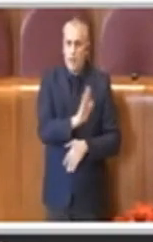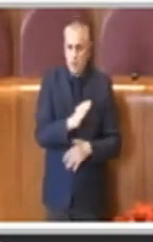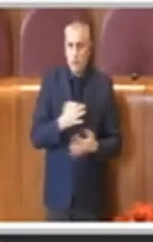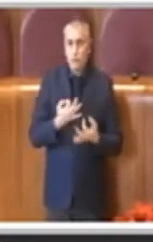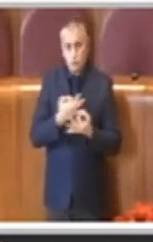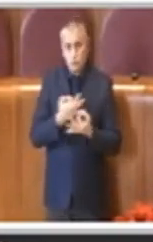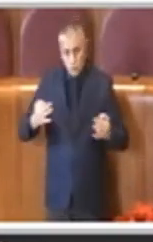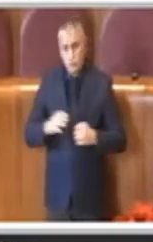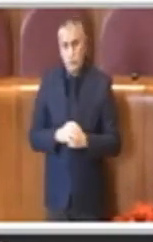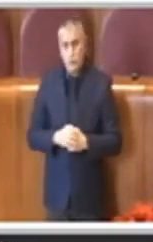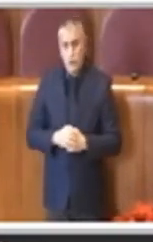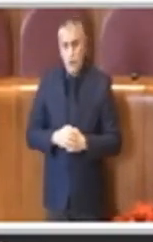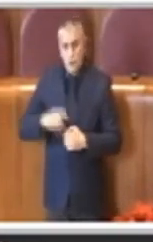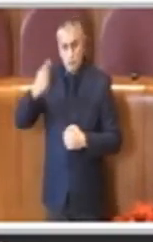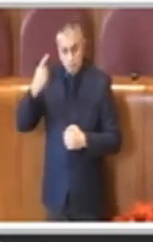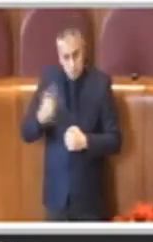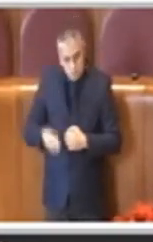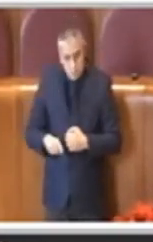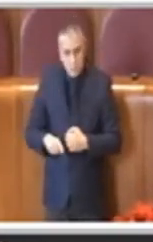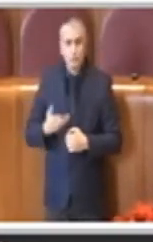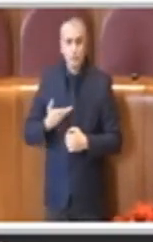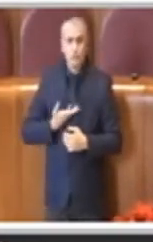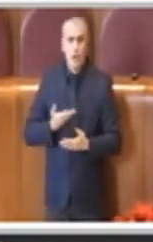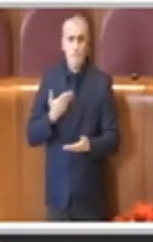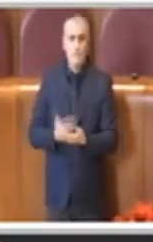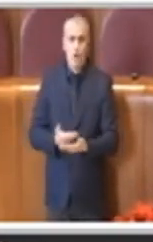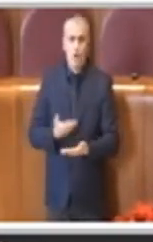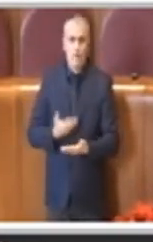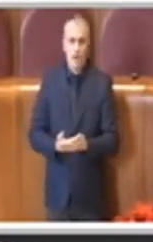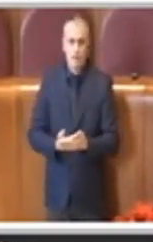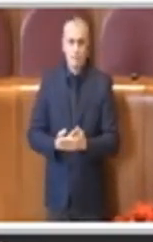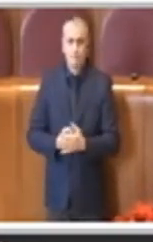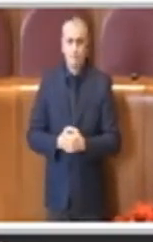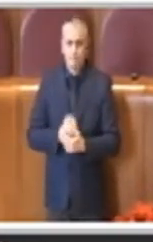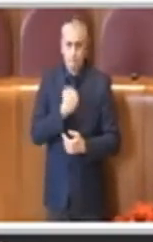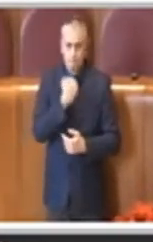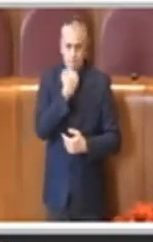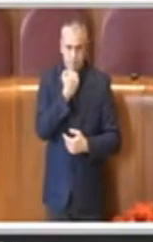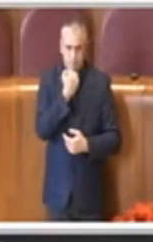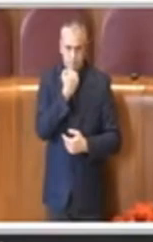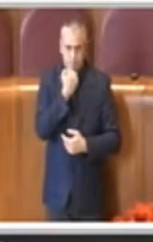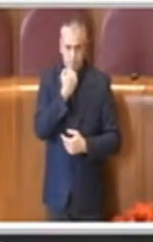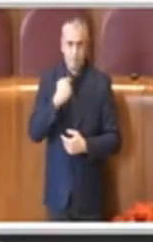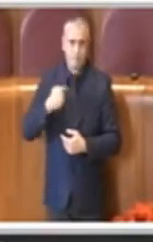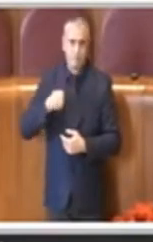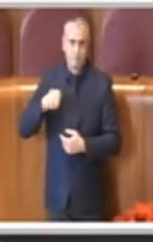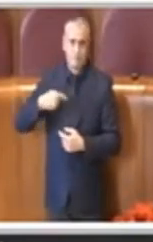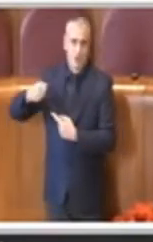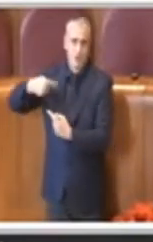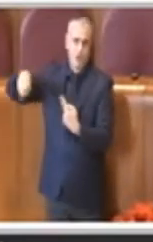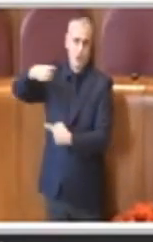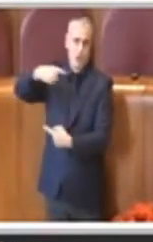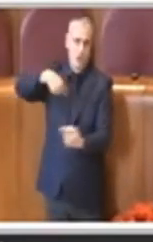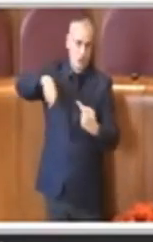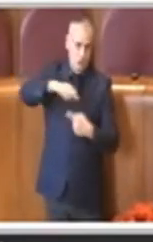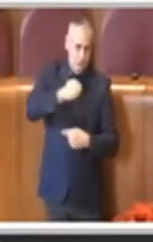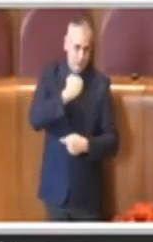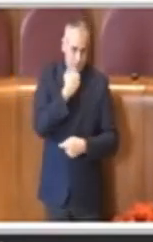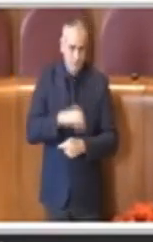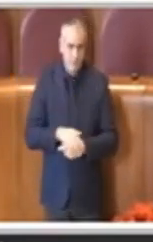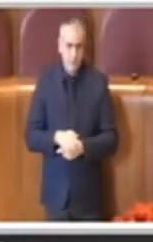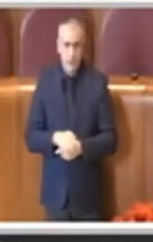confermato, scusate perché sono in giro, questo è stato confermato